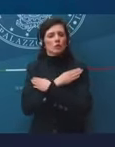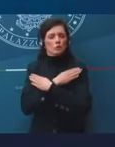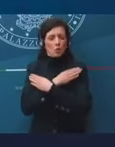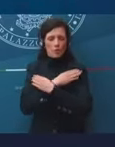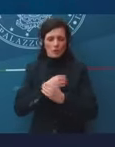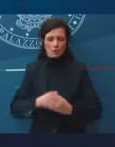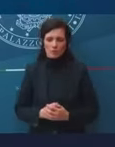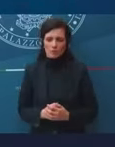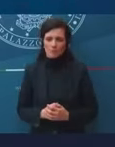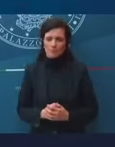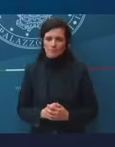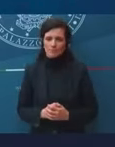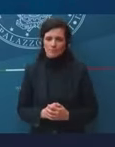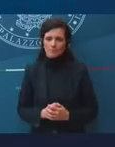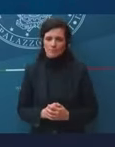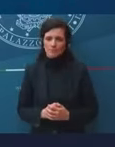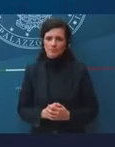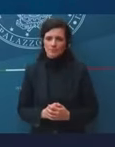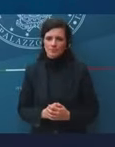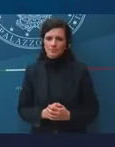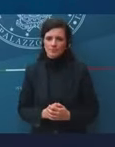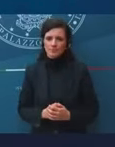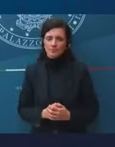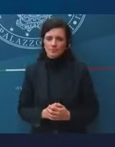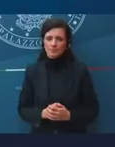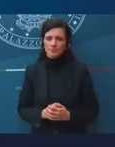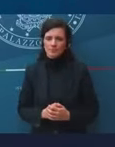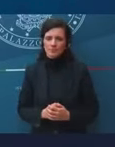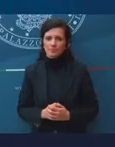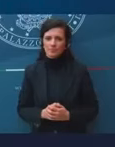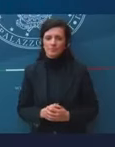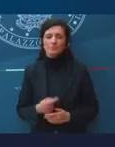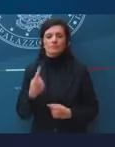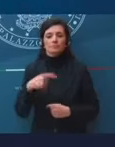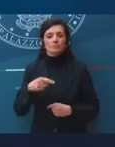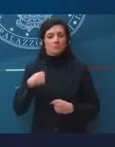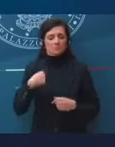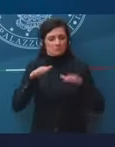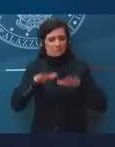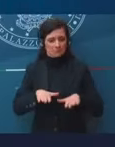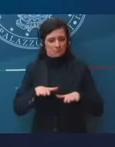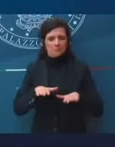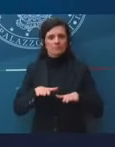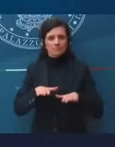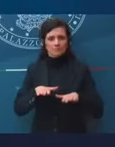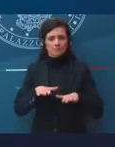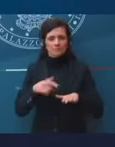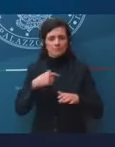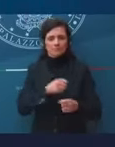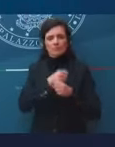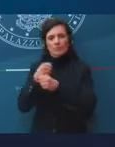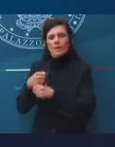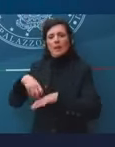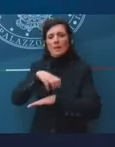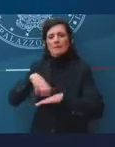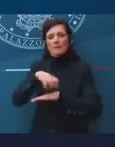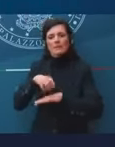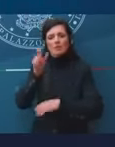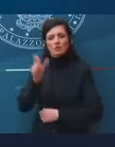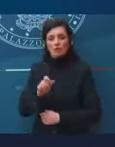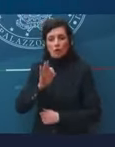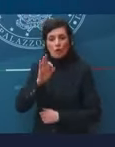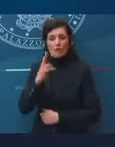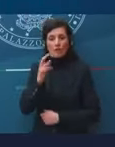Direi a questo punto io mi fermo, darei la parola al Ministro Franco prima se ha delle considerazioni da fare,